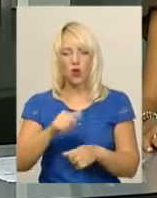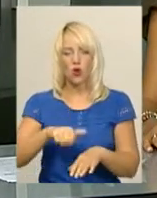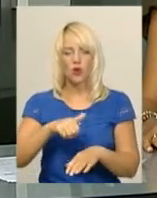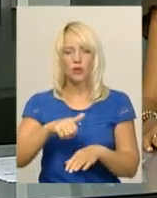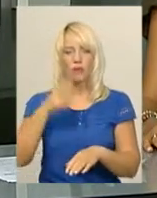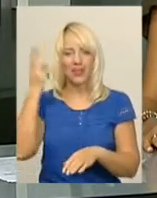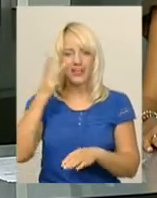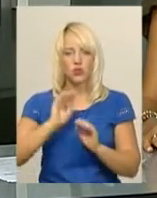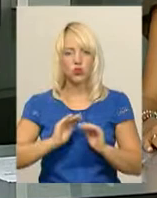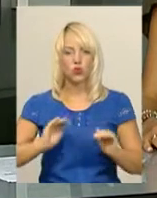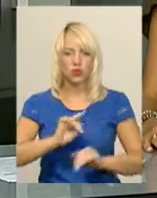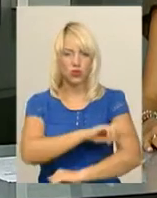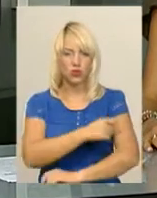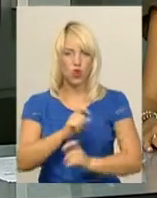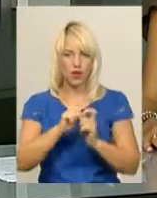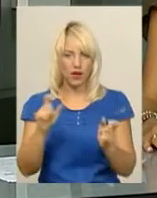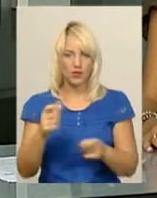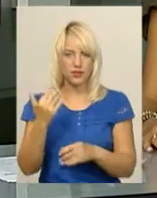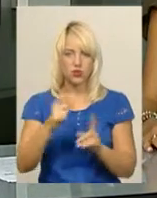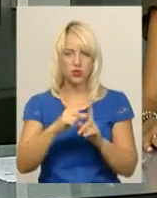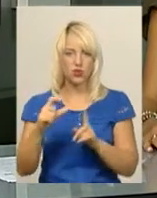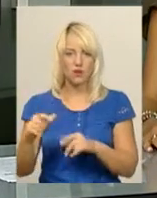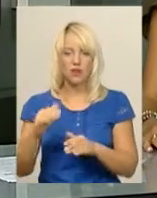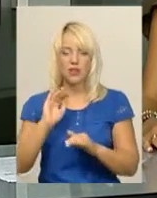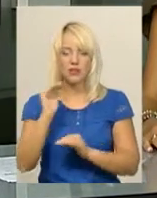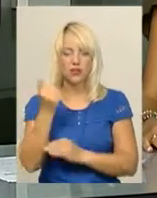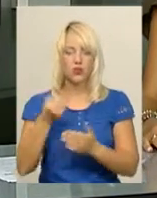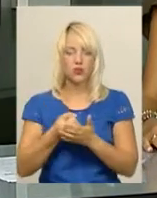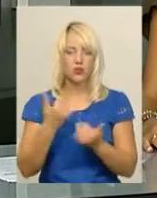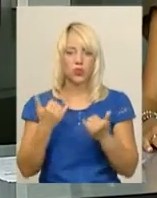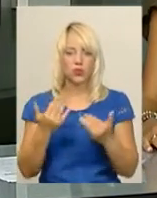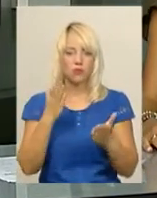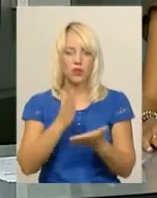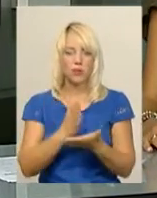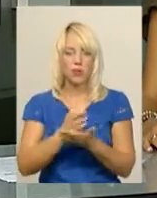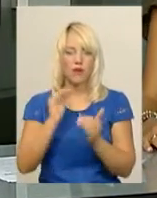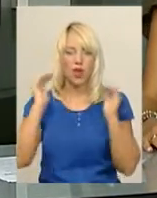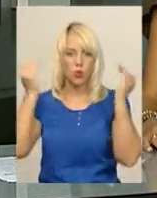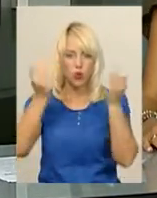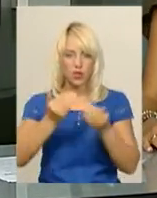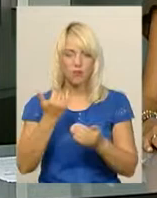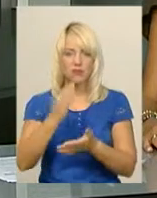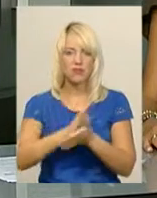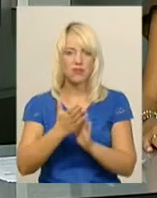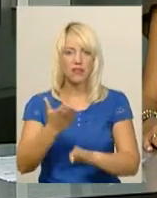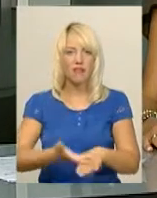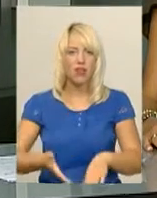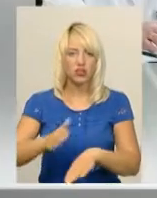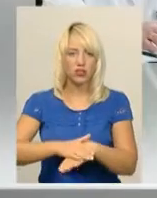міської лікарні Іван Гуцул. За його словами, дитина донині перебуває у реанімації. Її стан залишається важким.